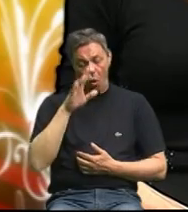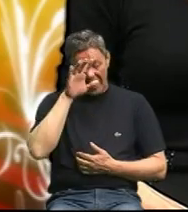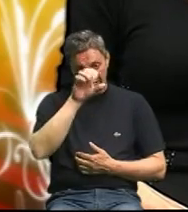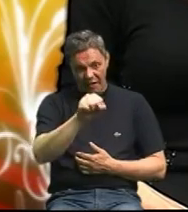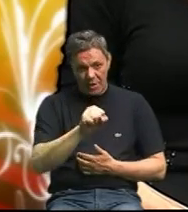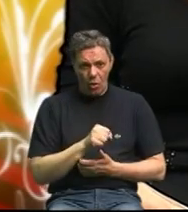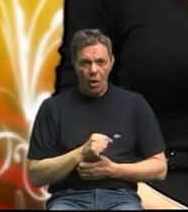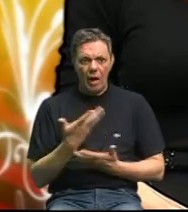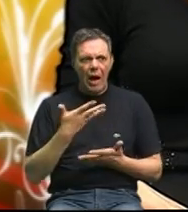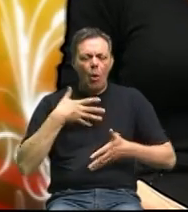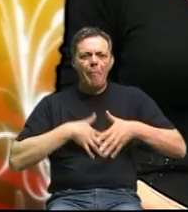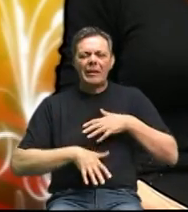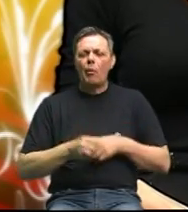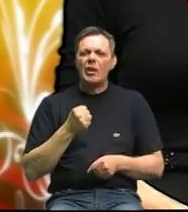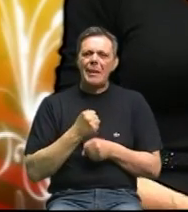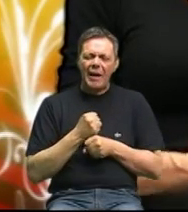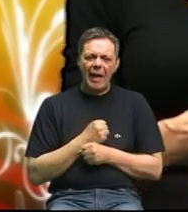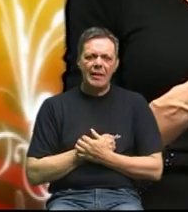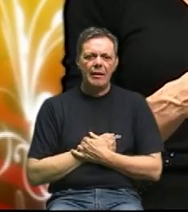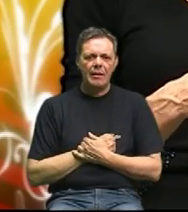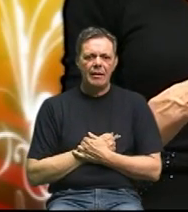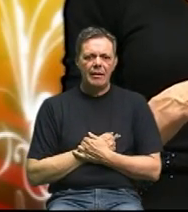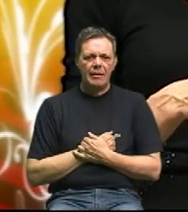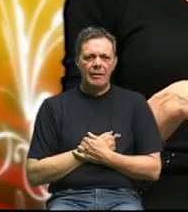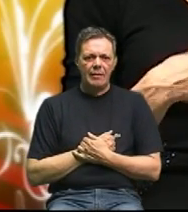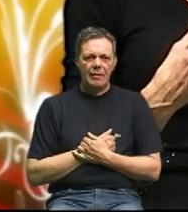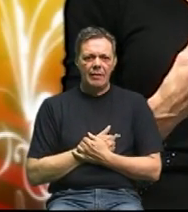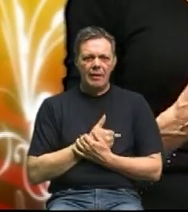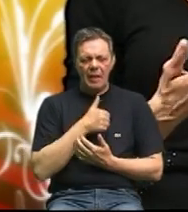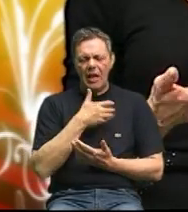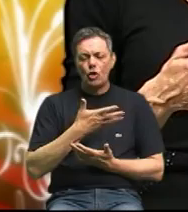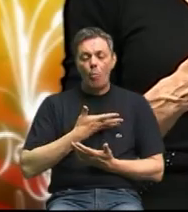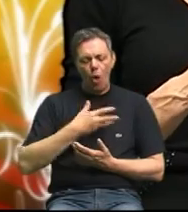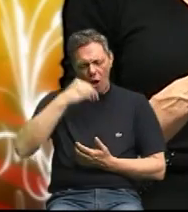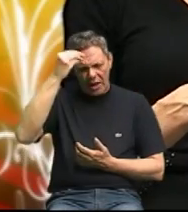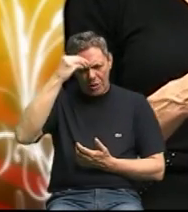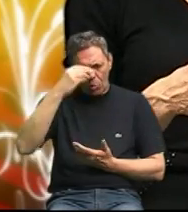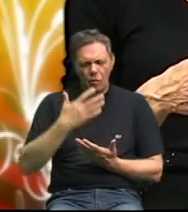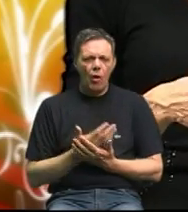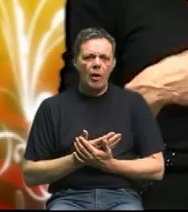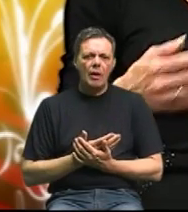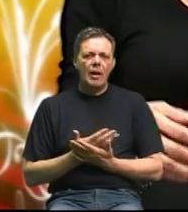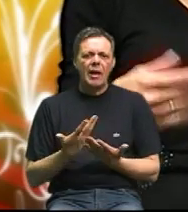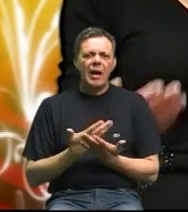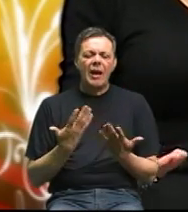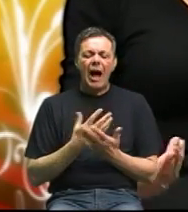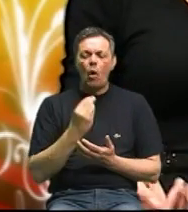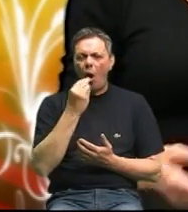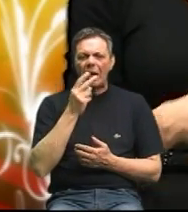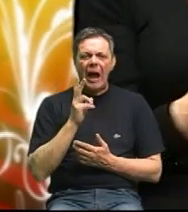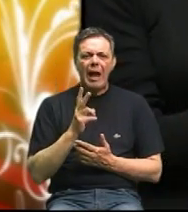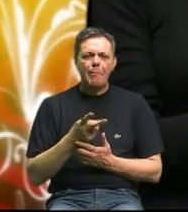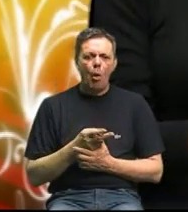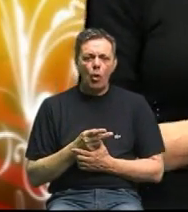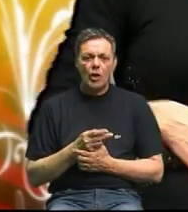kako metabolizm radi i kako i dobil iskustvo kako ova hrana može